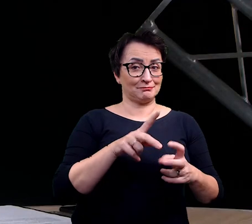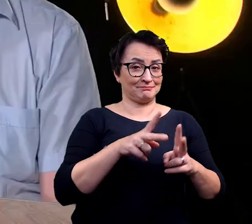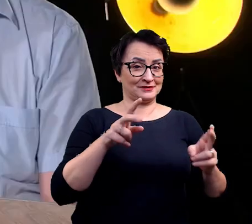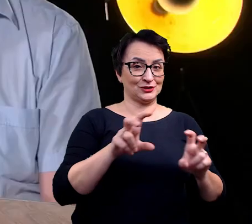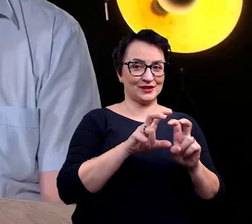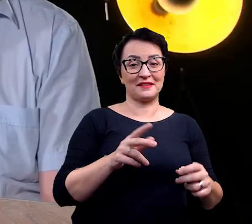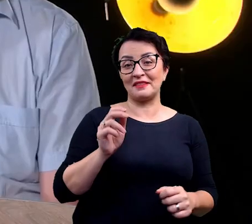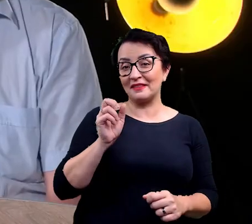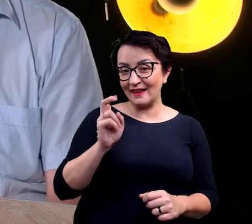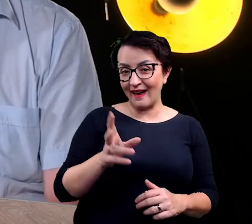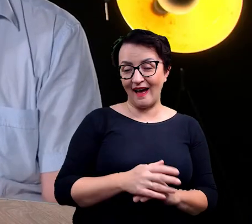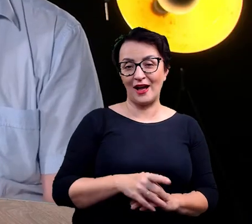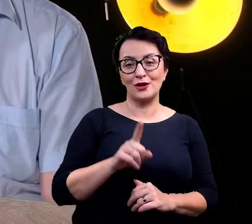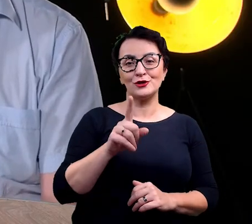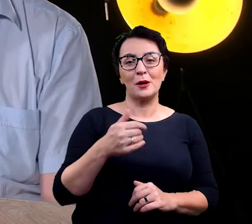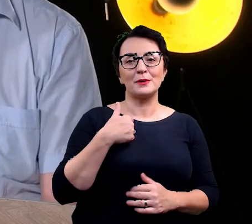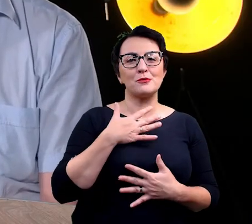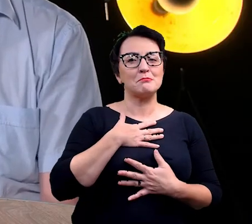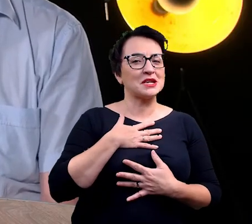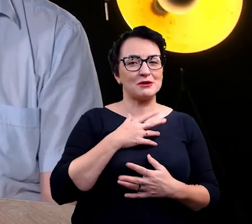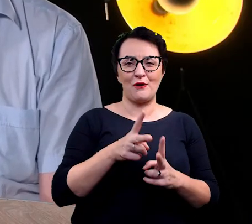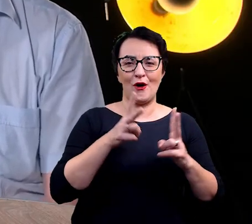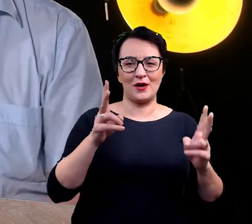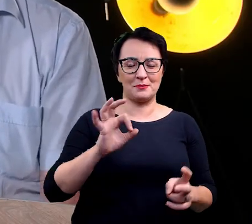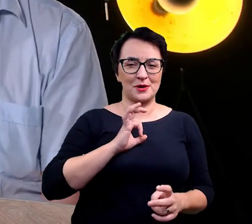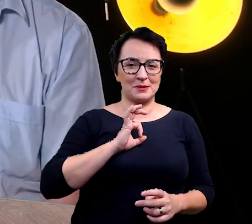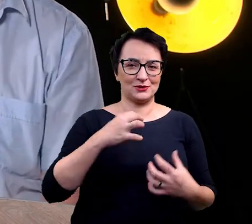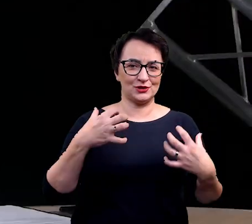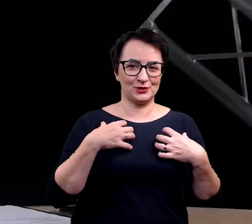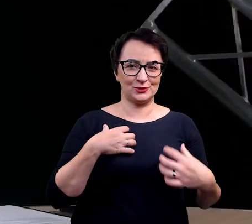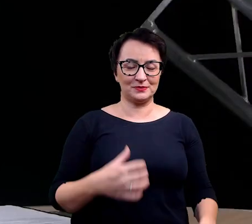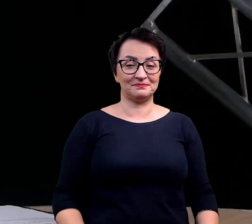Jak najbardziej. Jest to po prostu jeden z mniejszych okresów w moim życiu. Tak mi się wydaje.